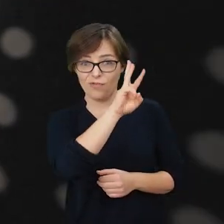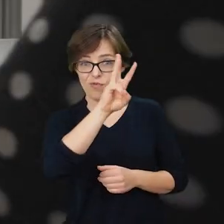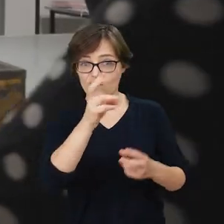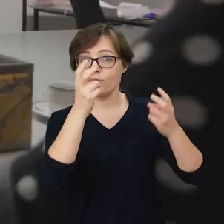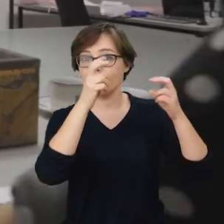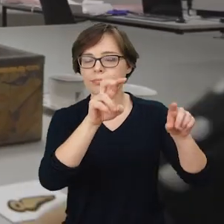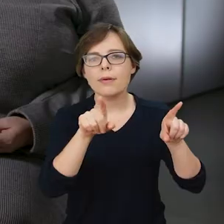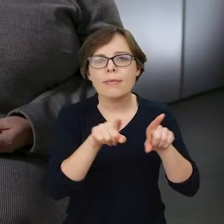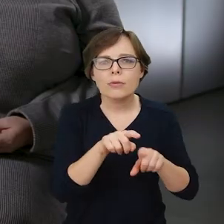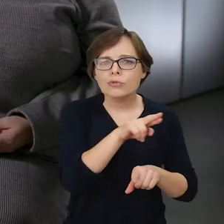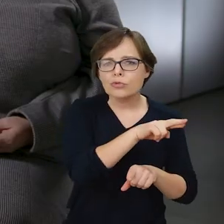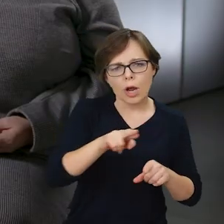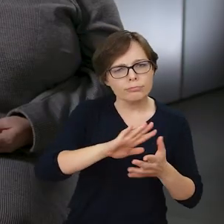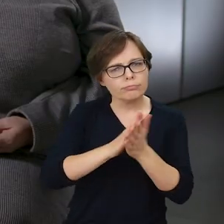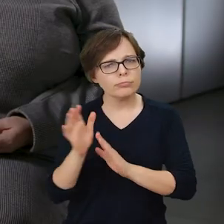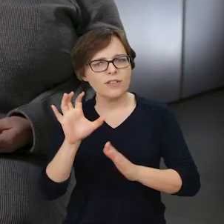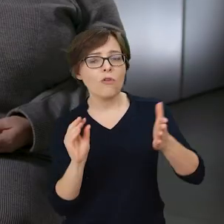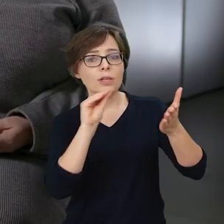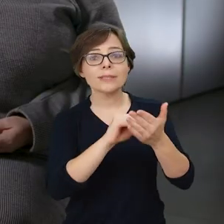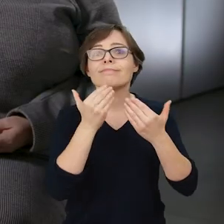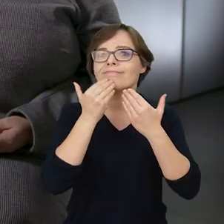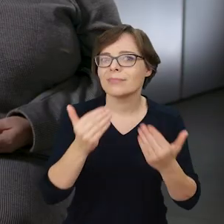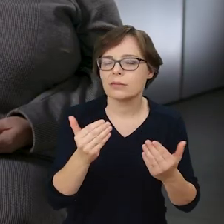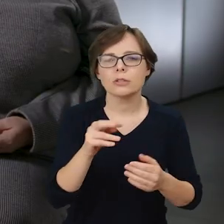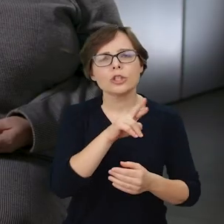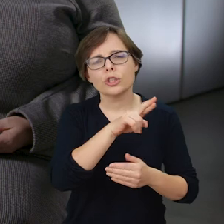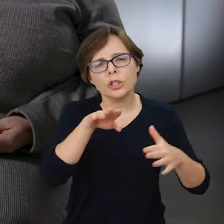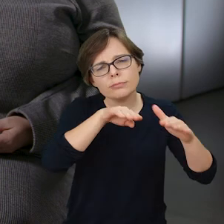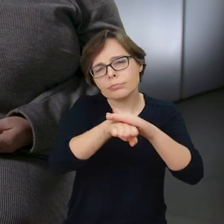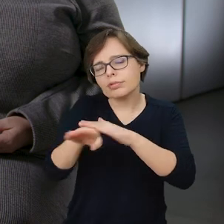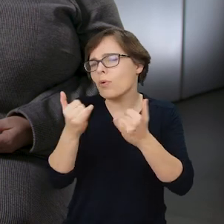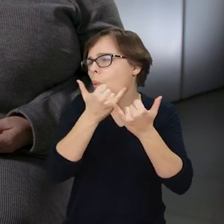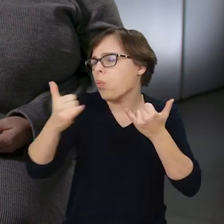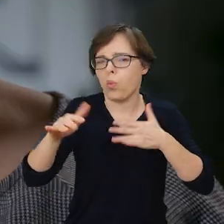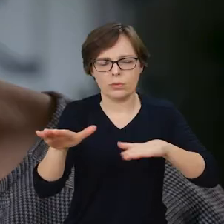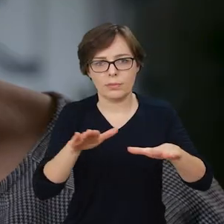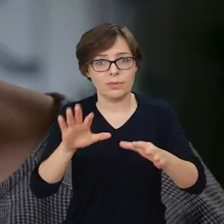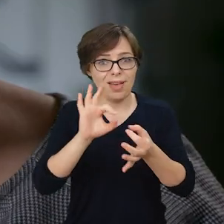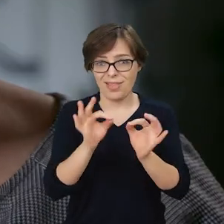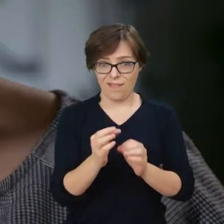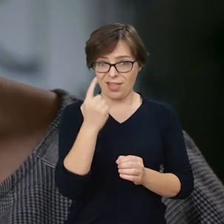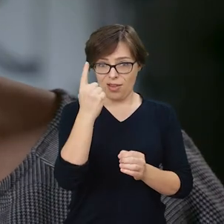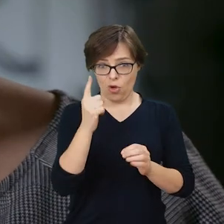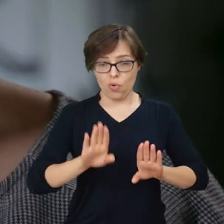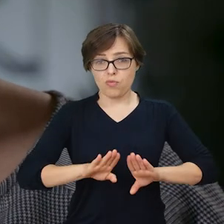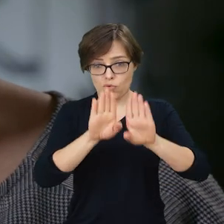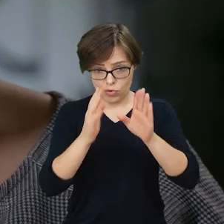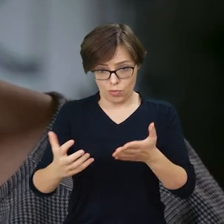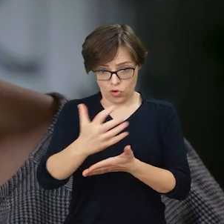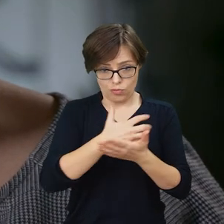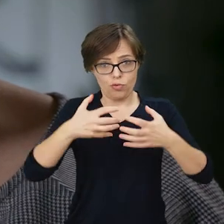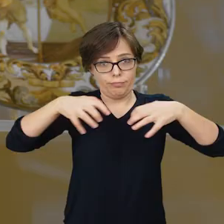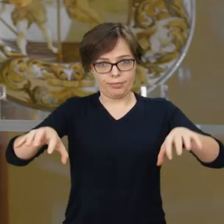Ta strona internetowa, digitalizacja pozwala nam połączyć te rozrzucone nawet w zbiorach